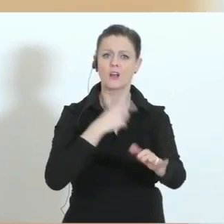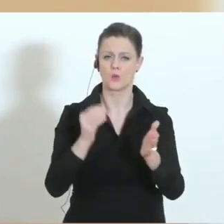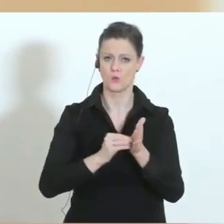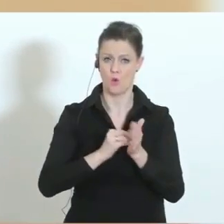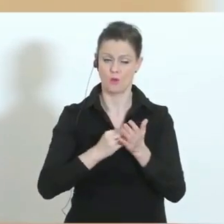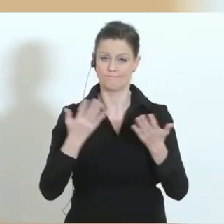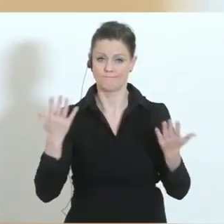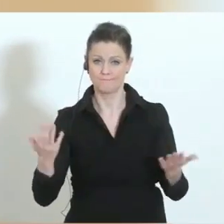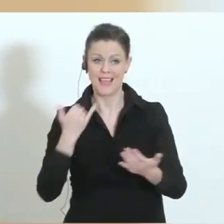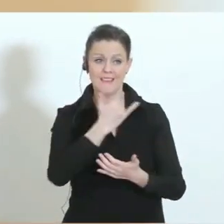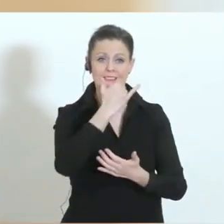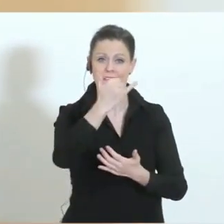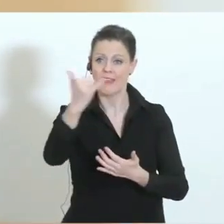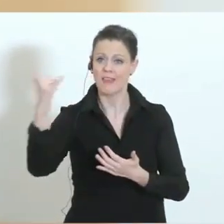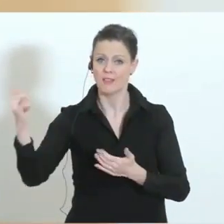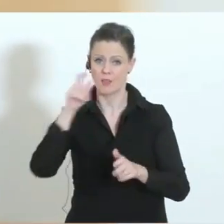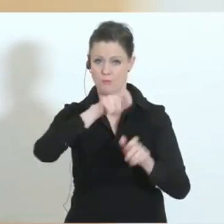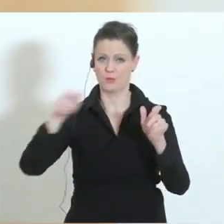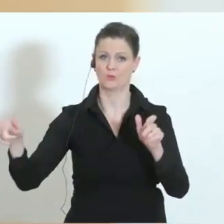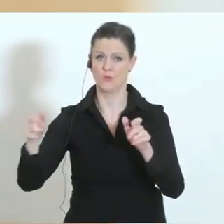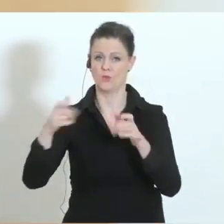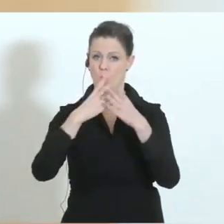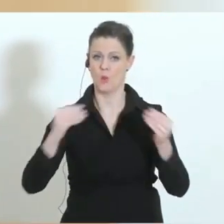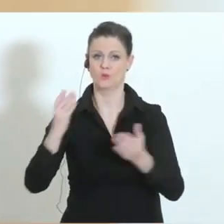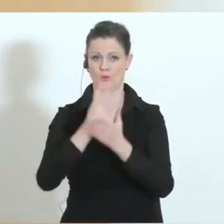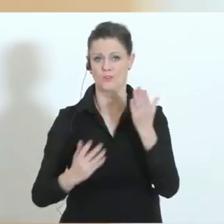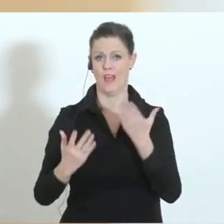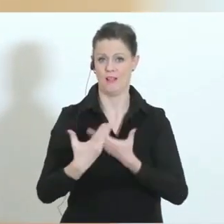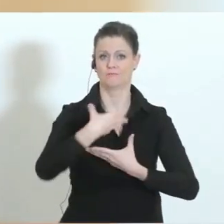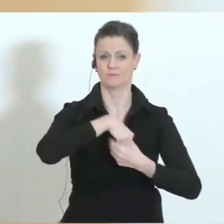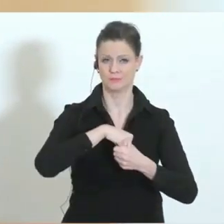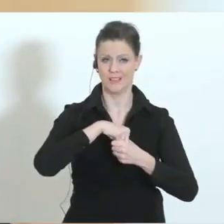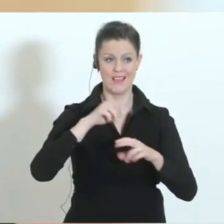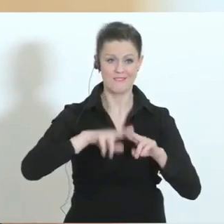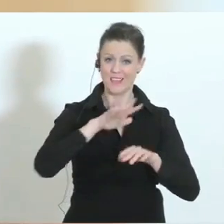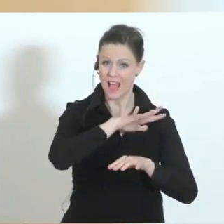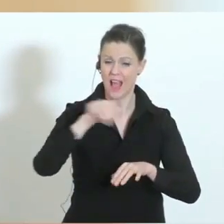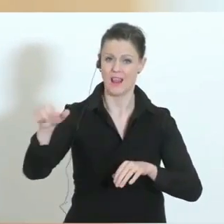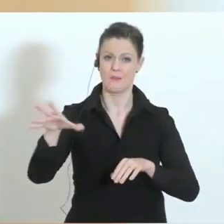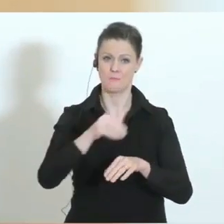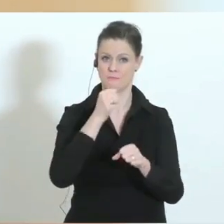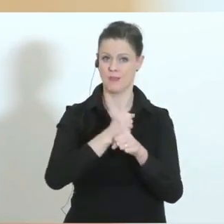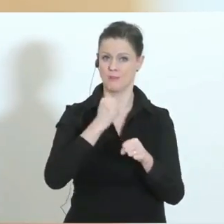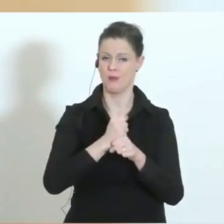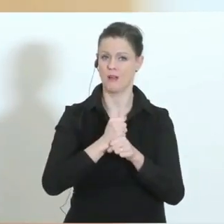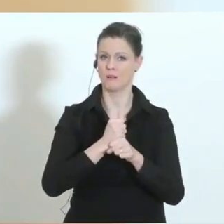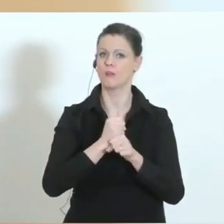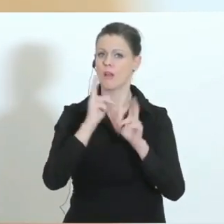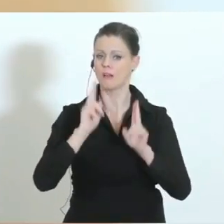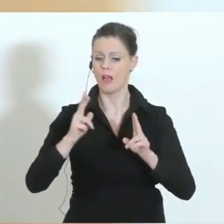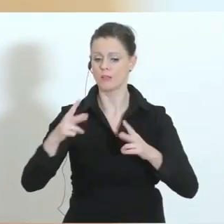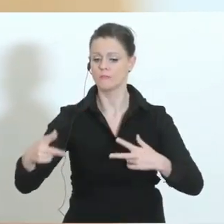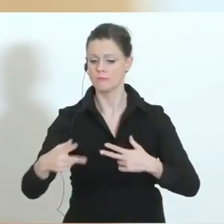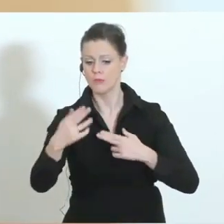ist Teil der Lösung. Je mehr Menschen mitmachen, desto eher können wir in einem überschaubaren Zeithorizont